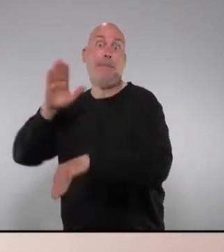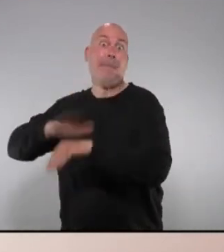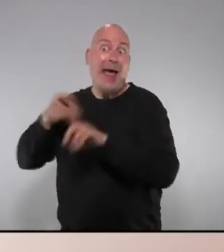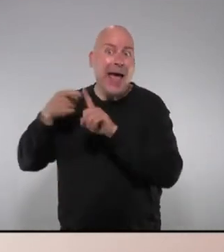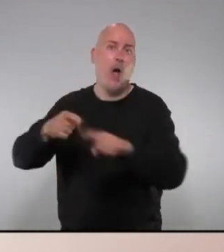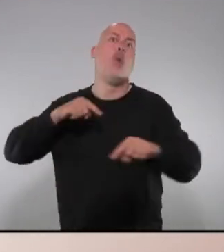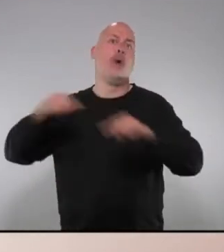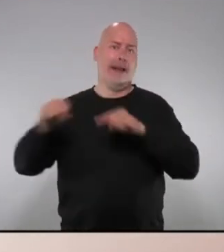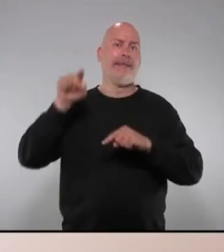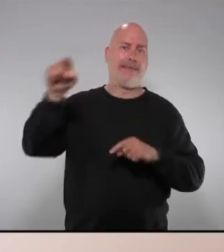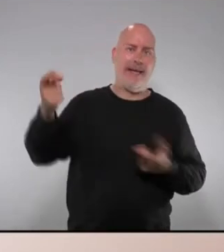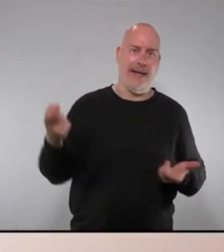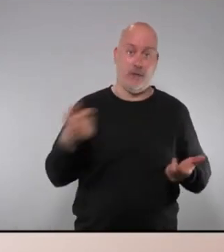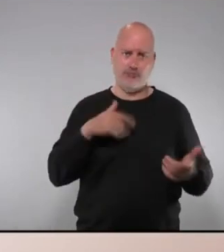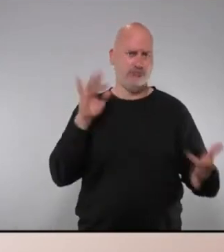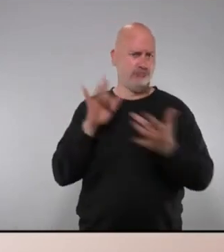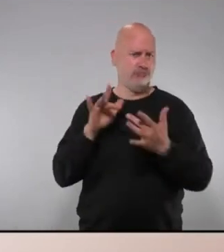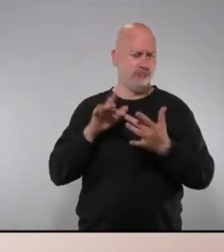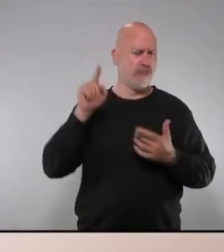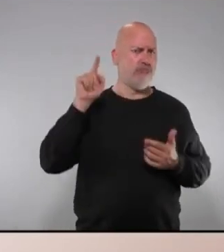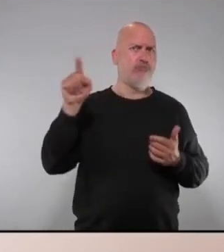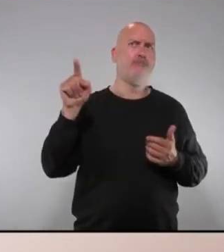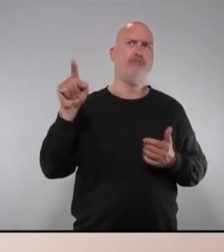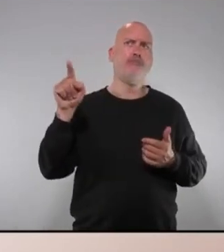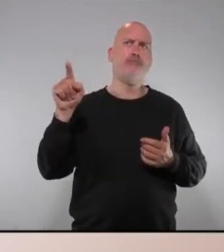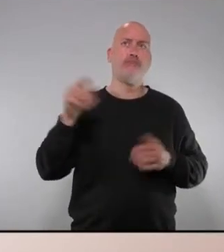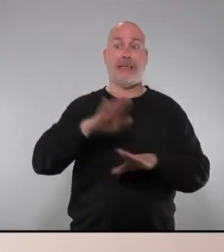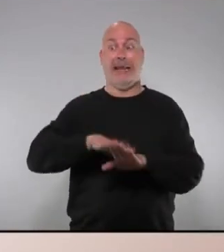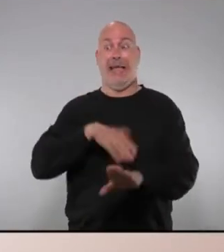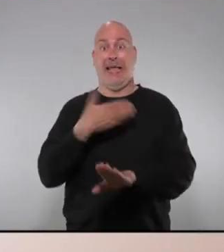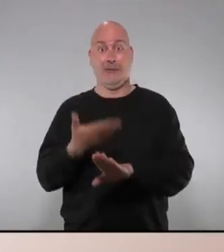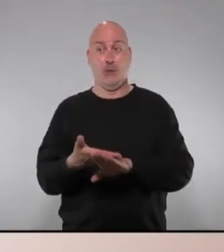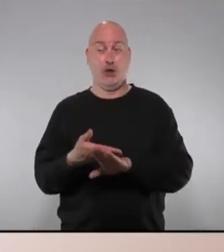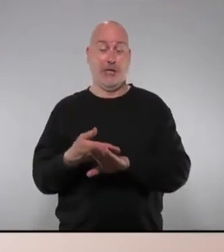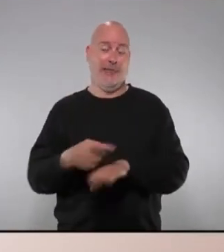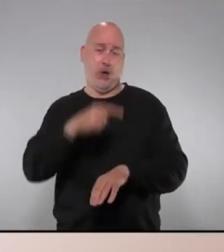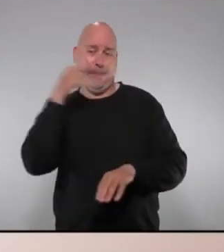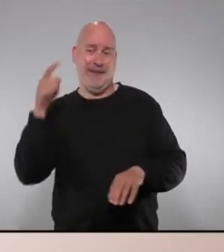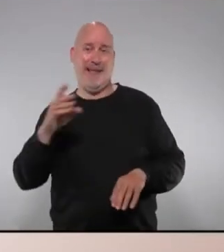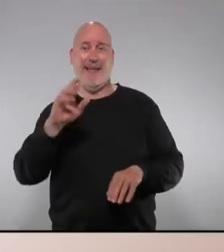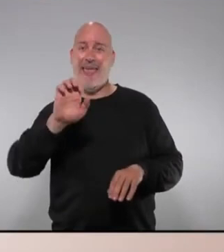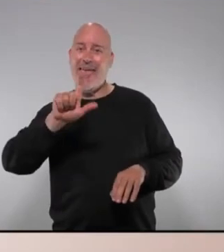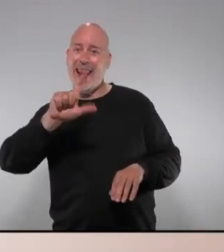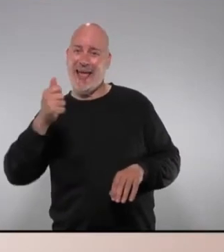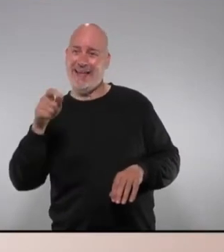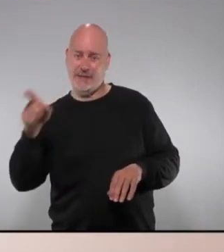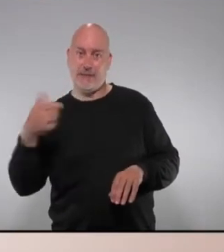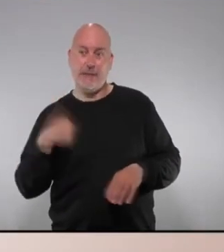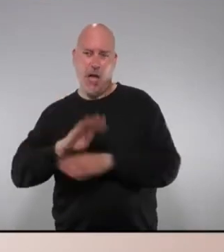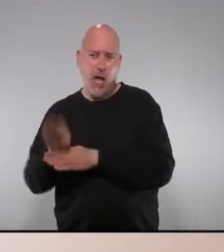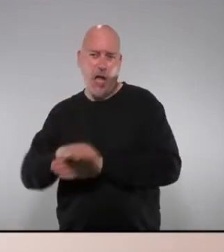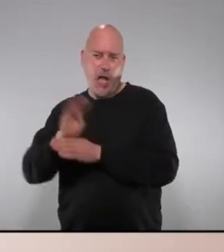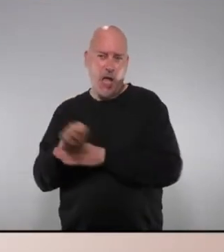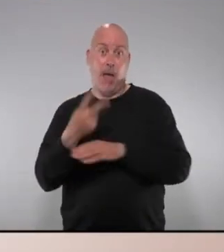jo estic molt en contacte amb la desposa d'un malalt d'Ela que està molt desgastada després de 20 anys cuidant-lo